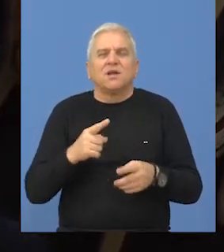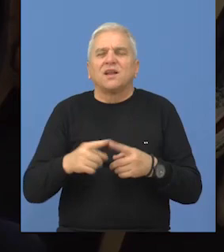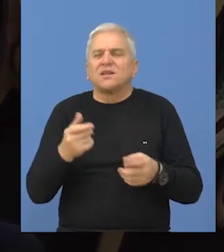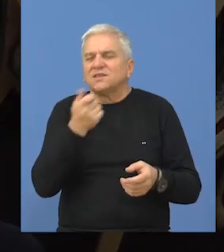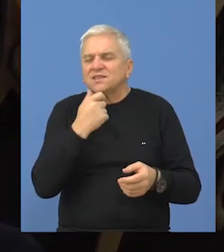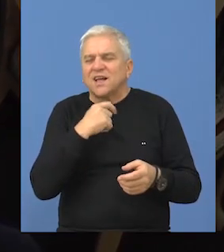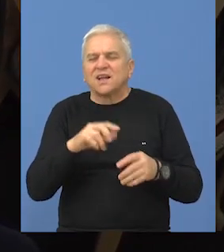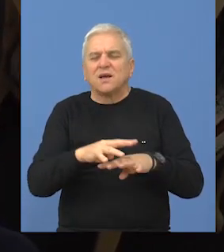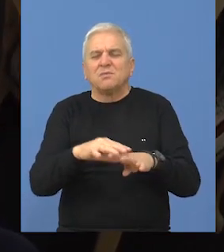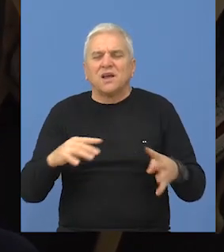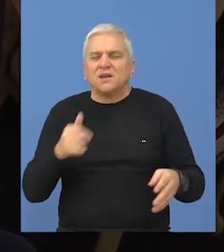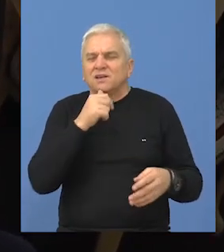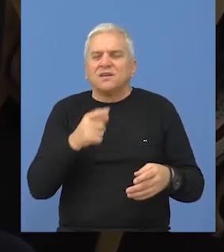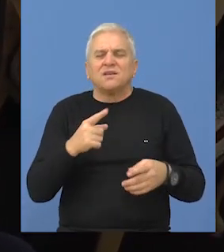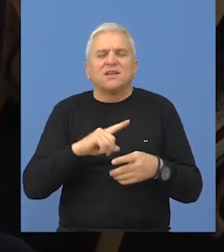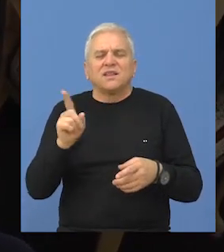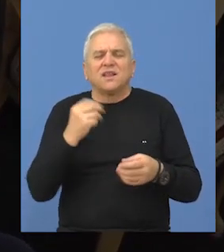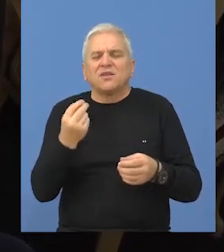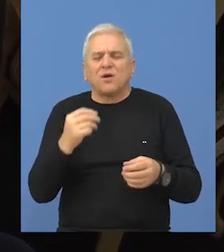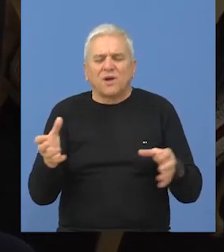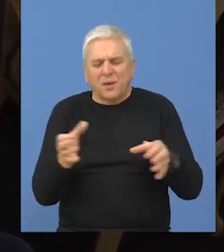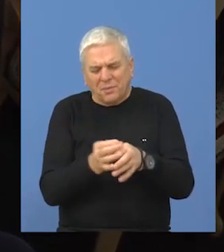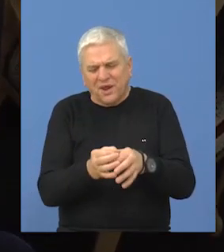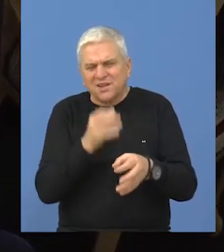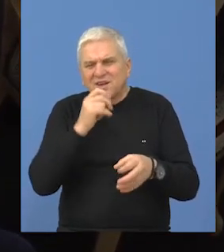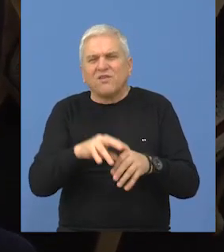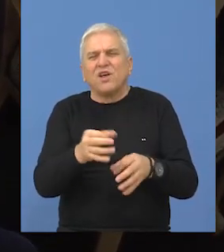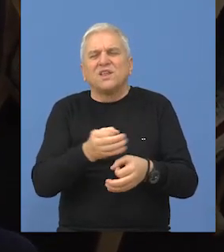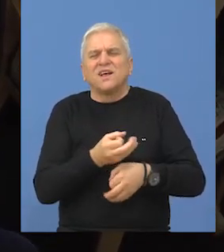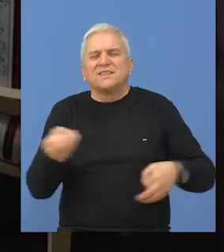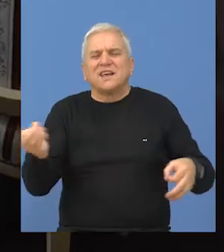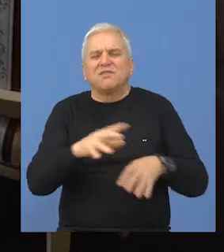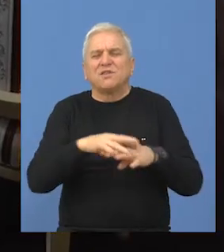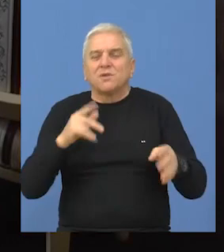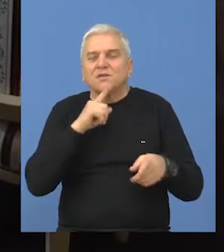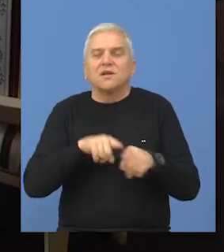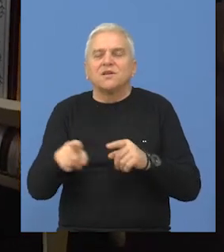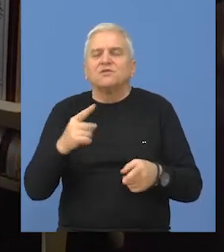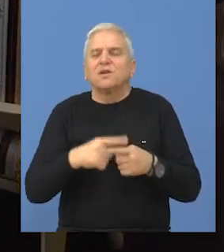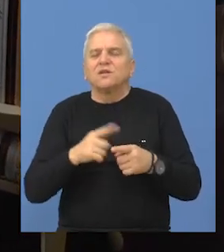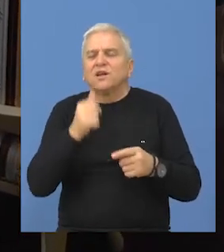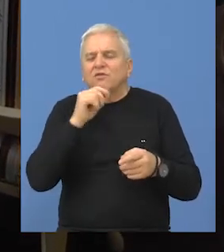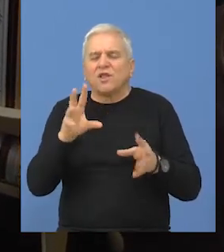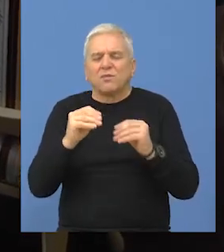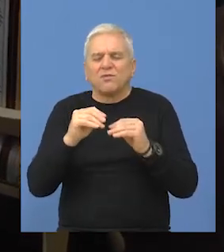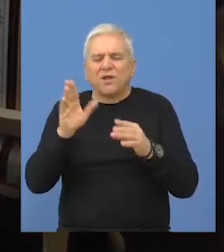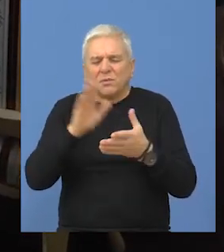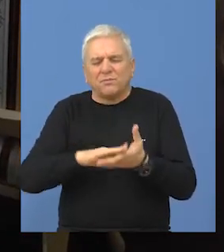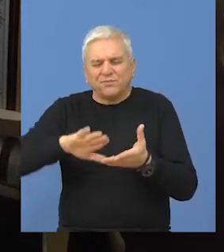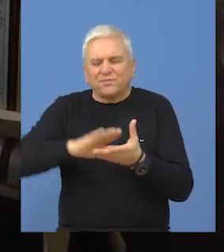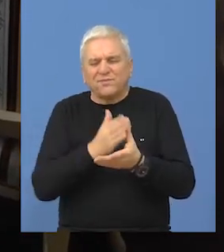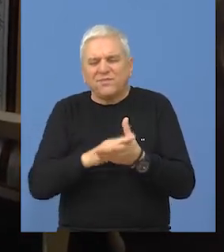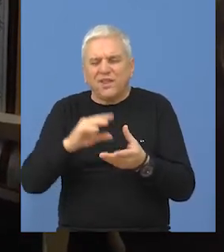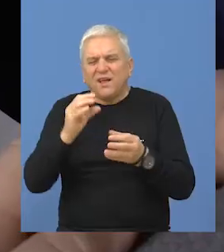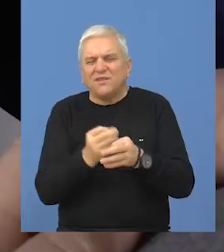su se javljali zbog starosti mreže, zbog neadekvatnih prečnika postojih cevovoda, kao i zbog istaloženih